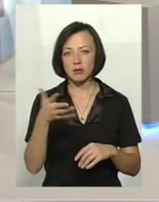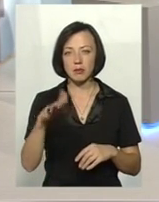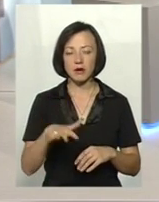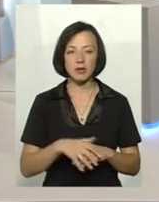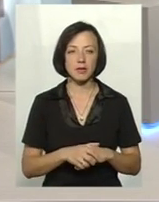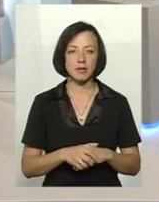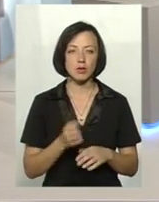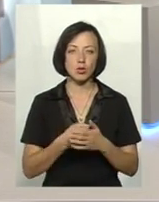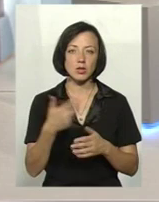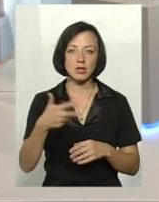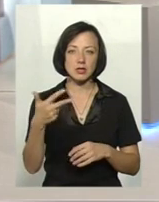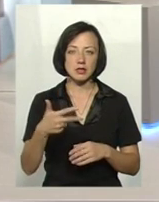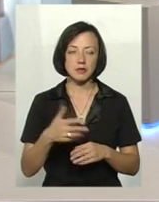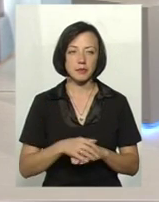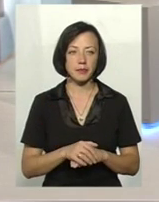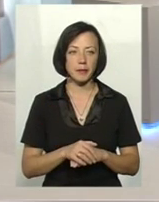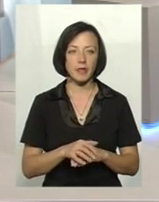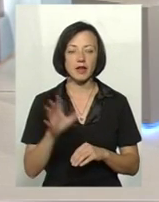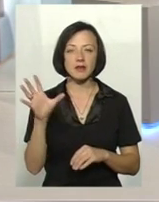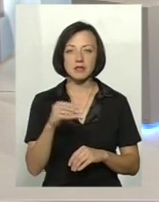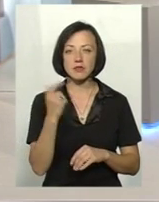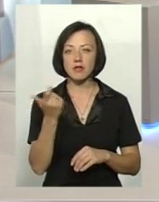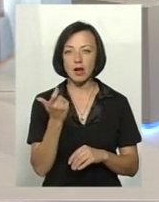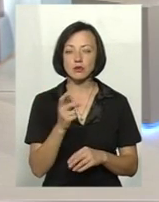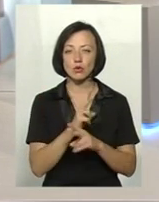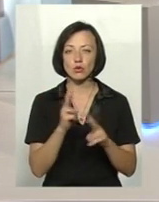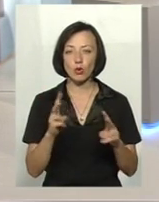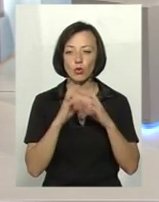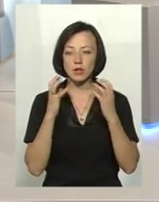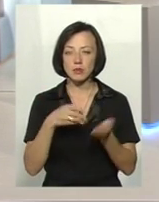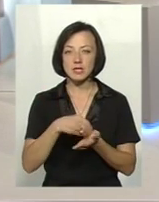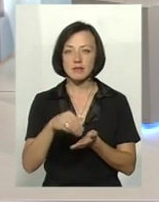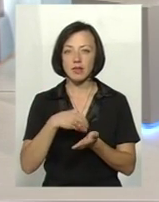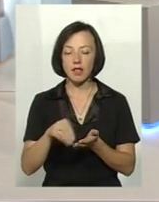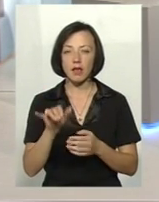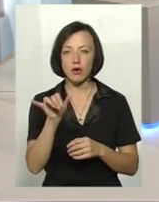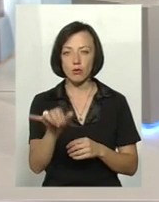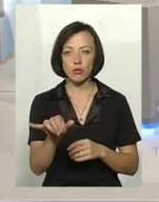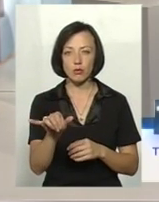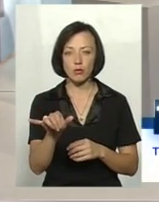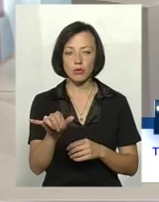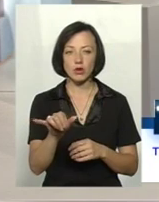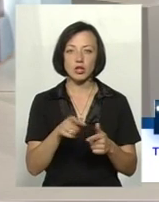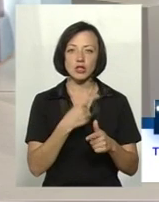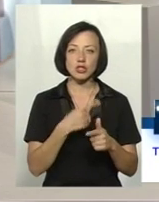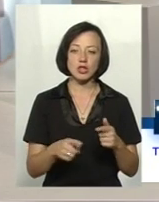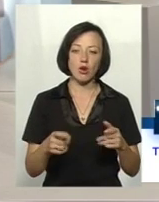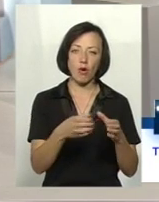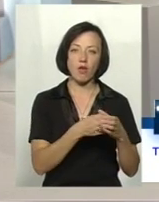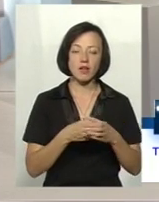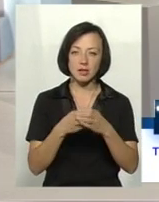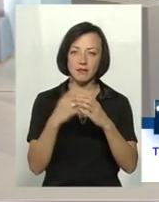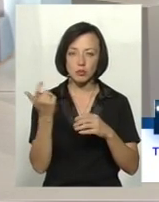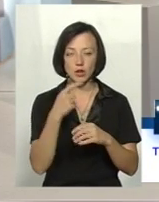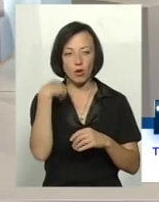до тридцяти свиней? Всім власникам, хто отримує свиней, чи це колективне господарство, чи